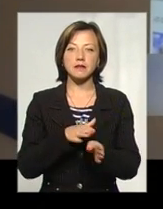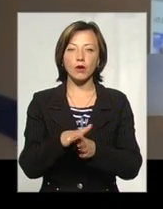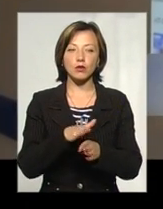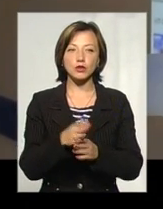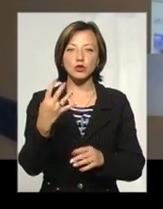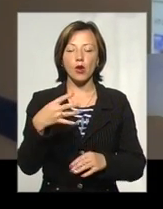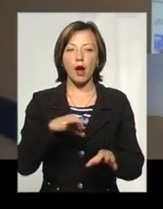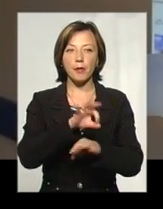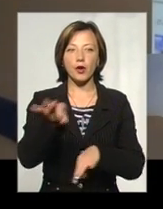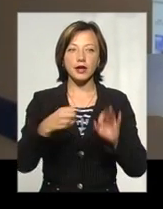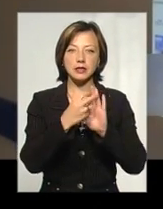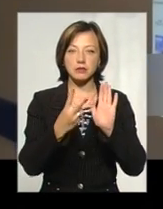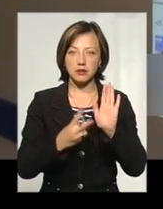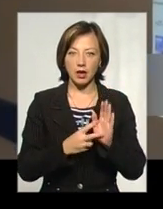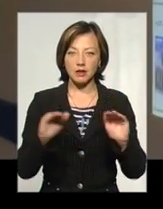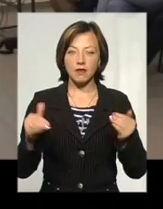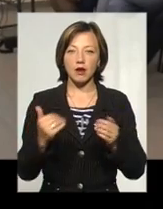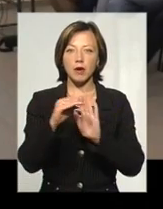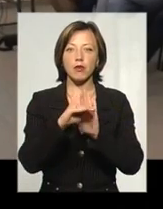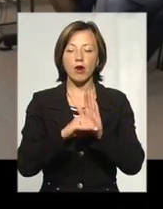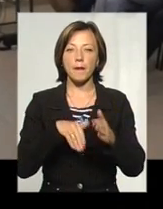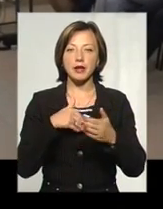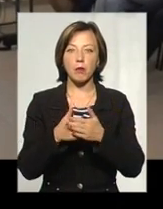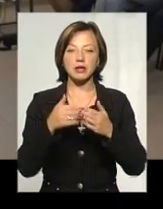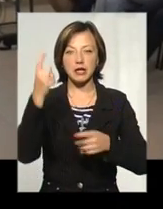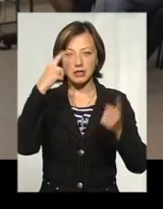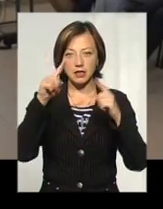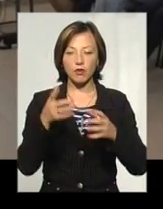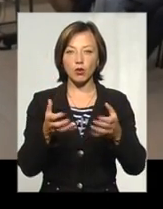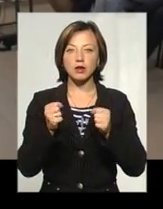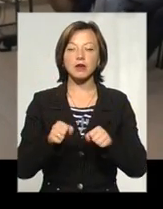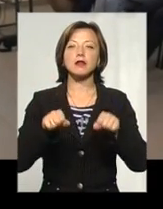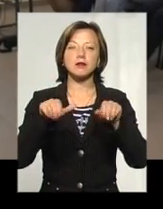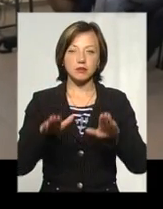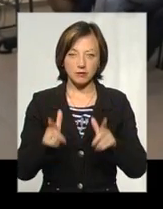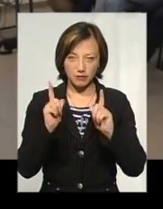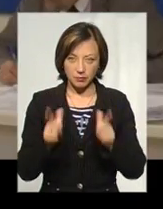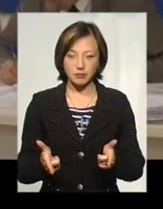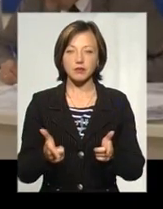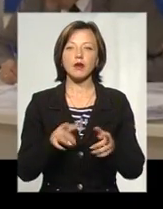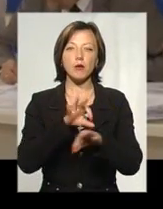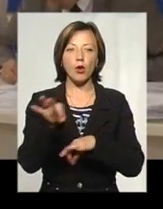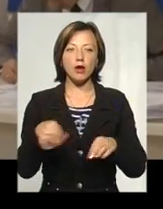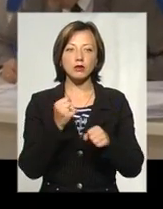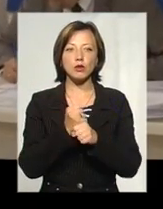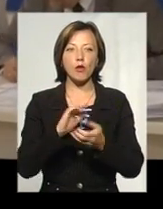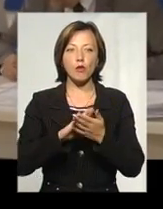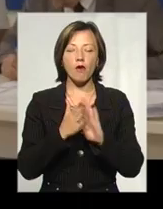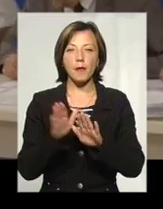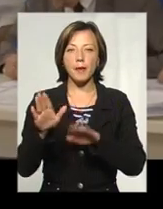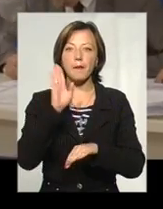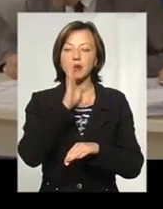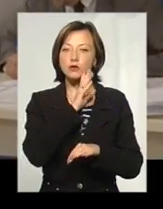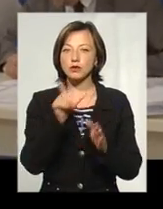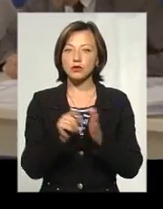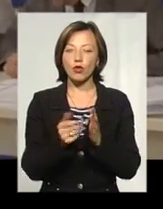проектами. 17 з них в рамках програми громадські ініціативи отримали схвалення. На те, що їх проект зробить умови перебування матуть з